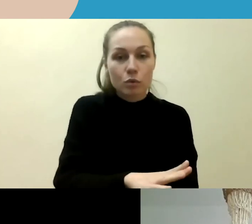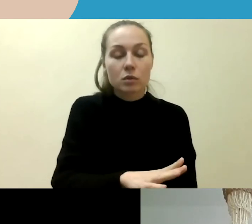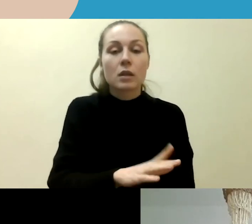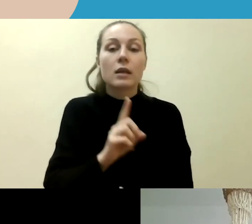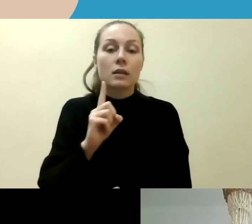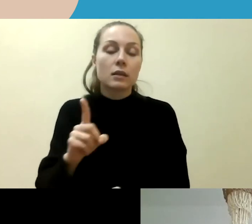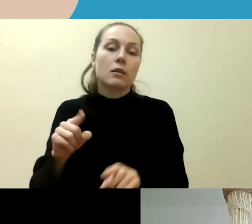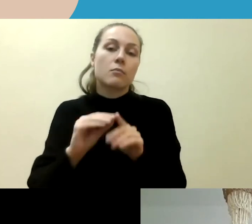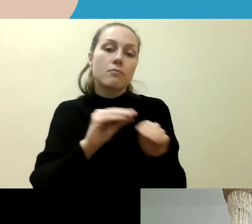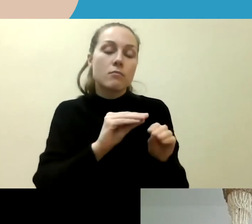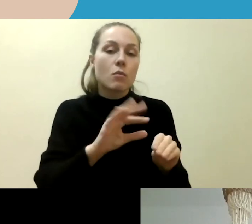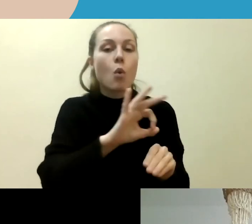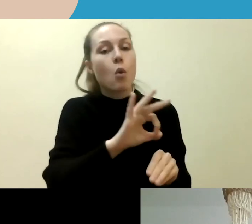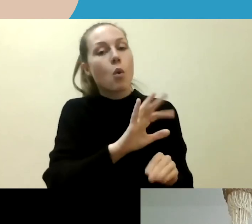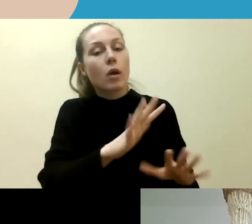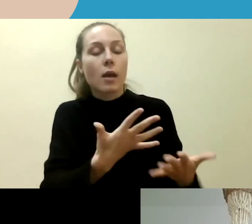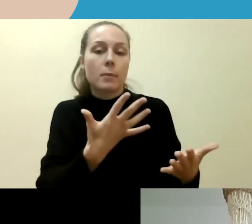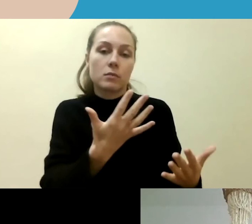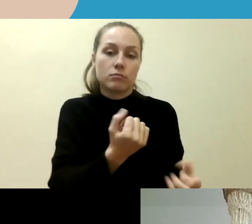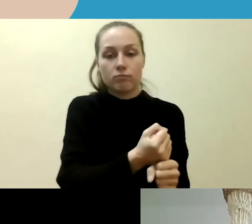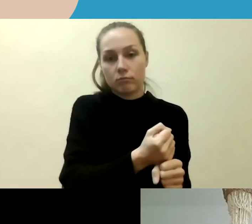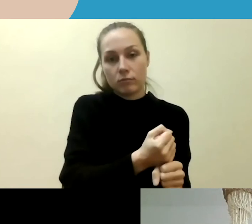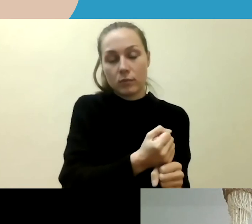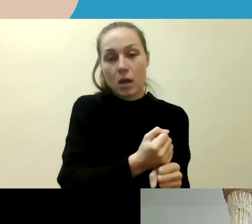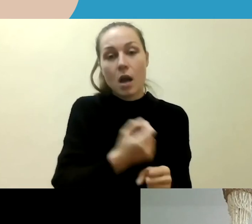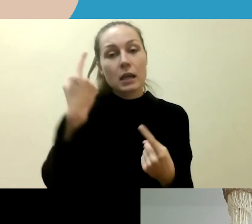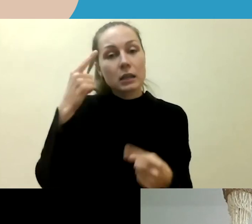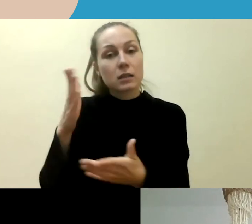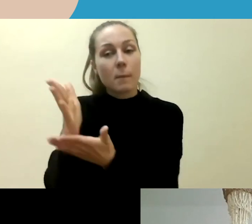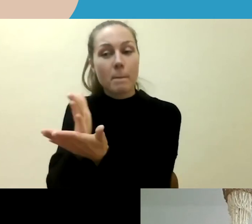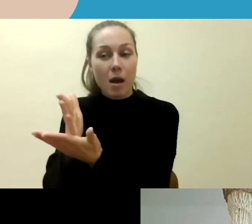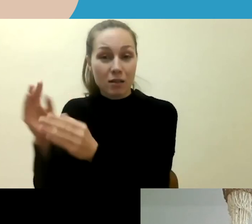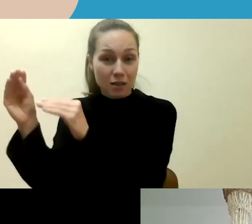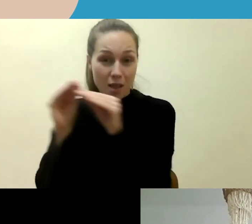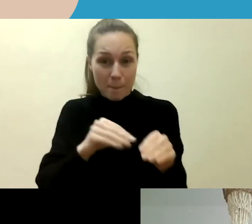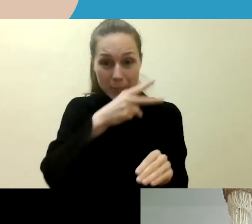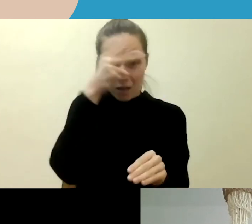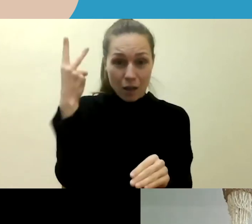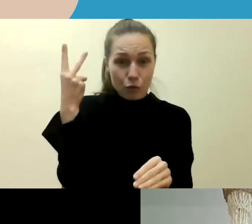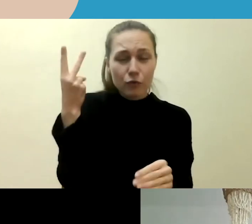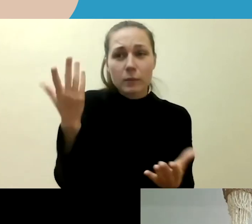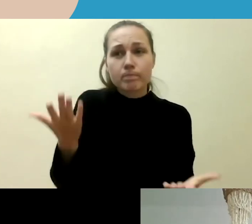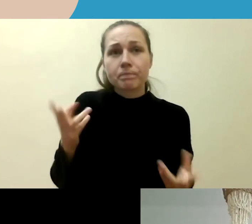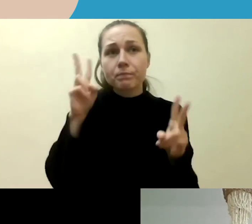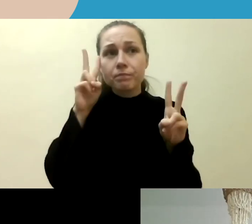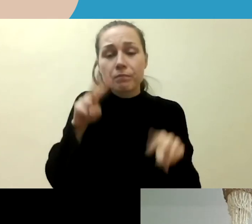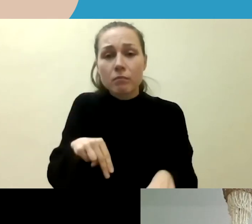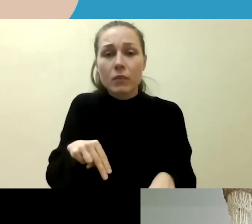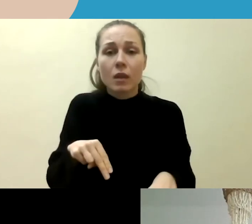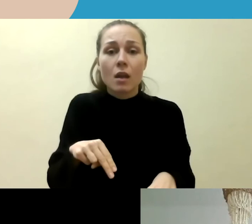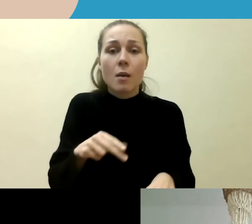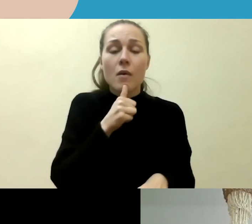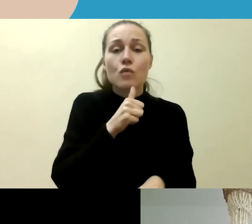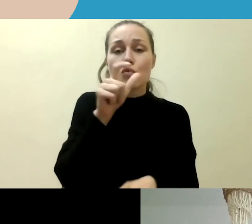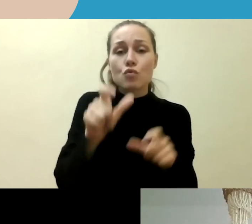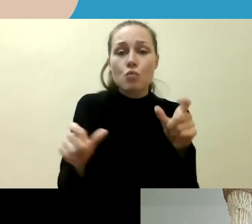panašiai. Dėl kitų praktikų, kuria yra įgyventyma, čia gal nesutikra tiek yra įdomu, jeigu žiūri žmonės